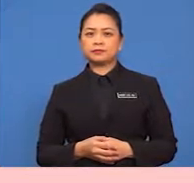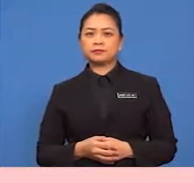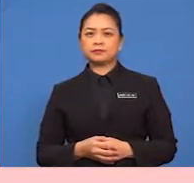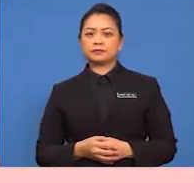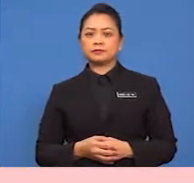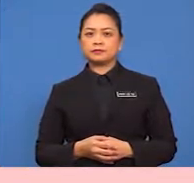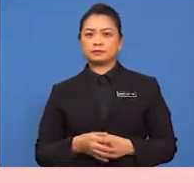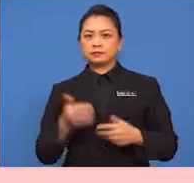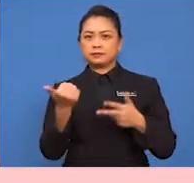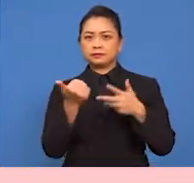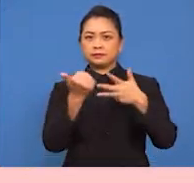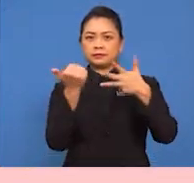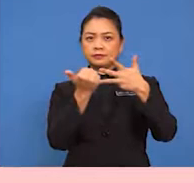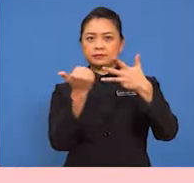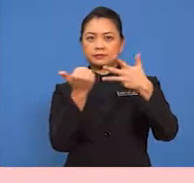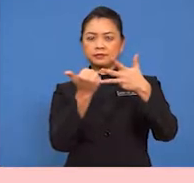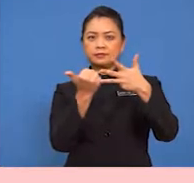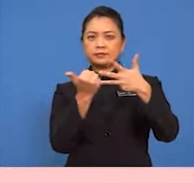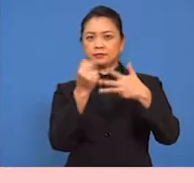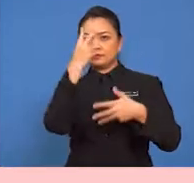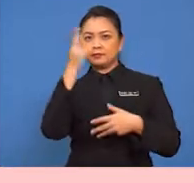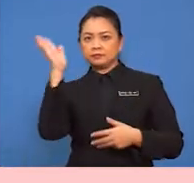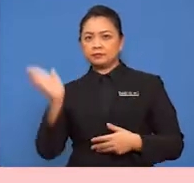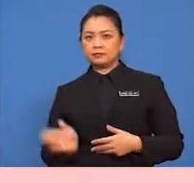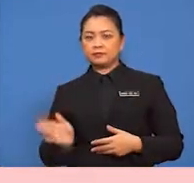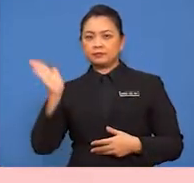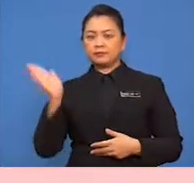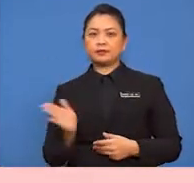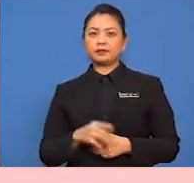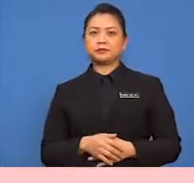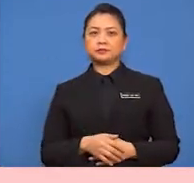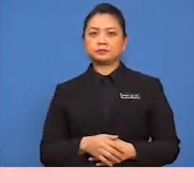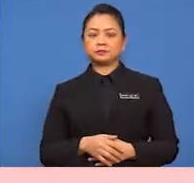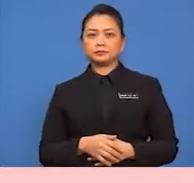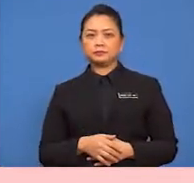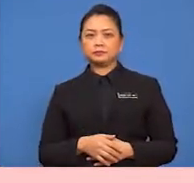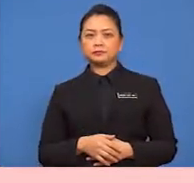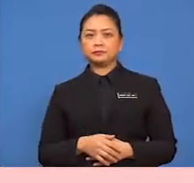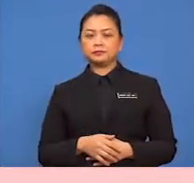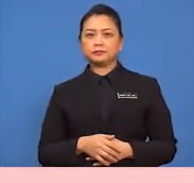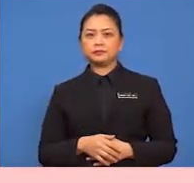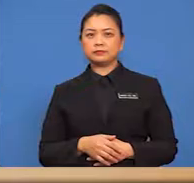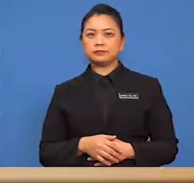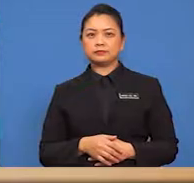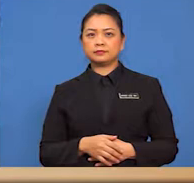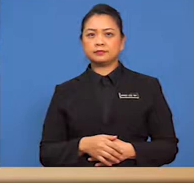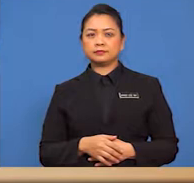1 per 5 Darap 10 X sama dengan 2